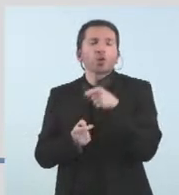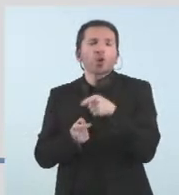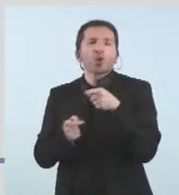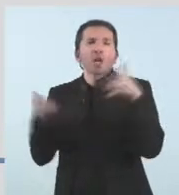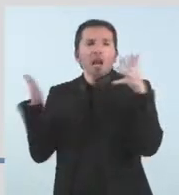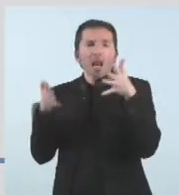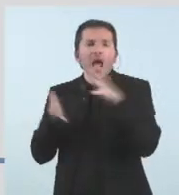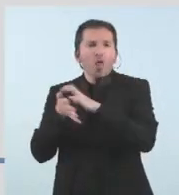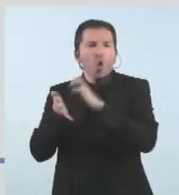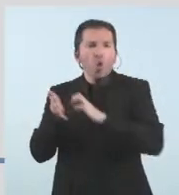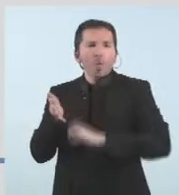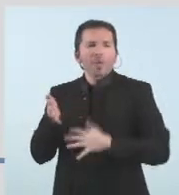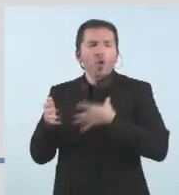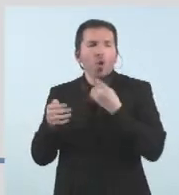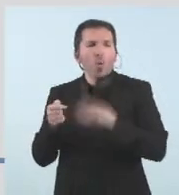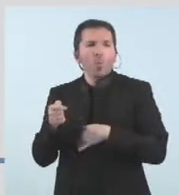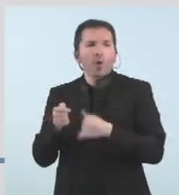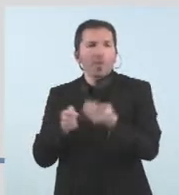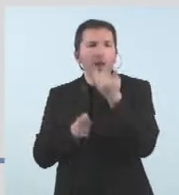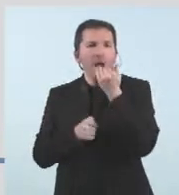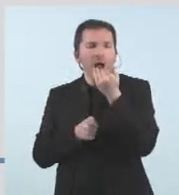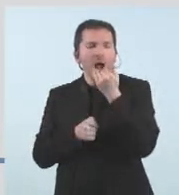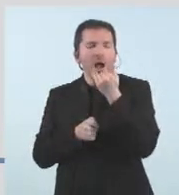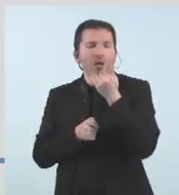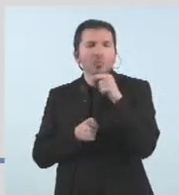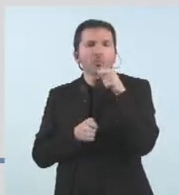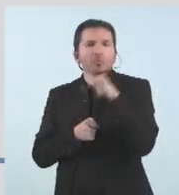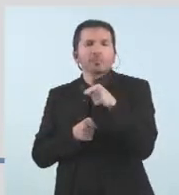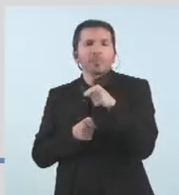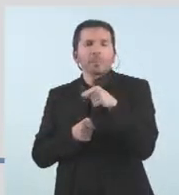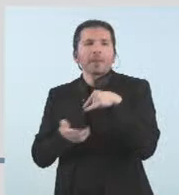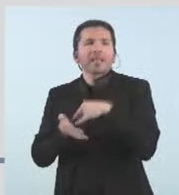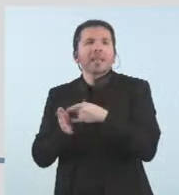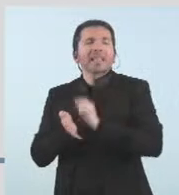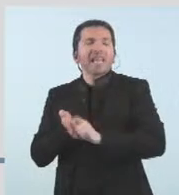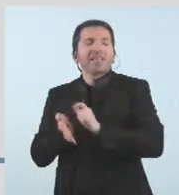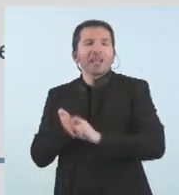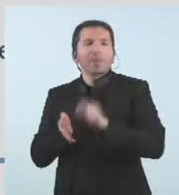trobareu i la podreu descarregar igual en el web de tràmits i de tràmits.de